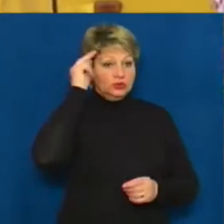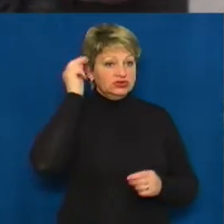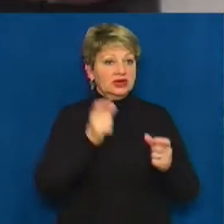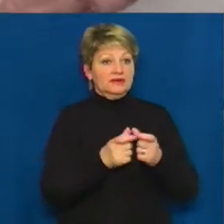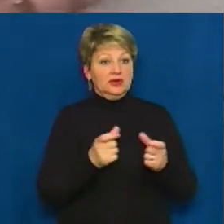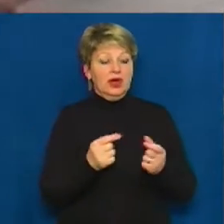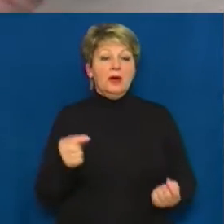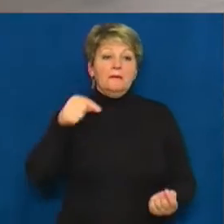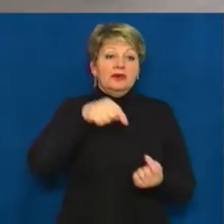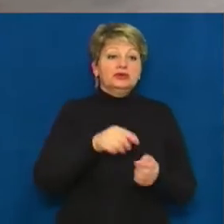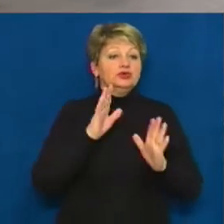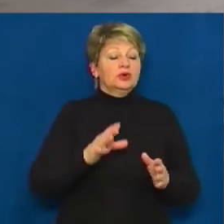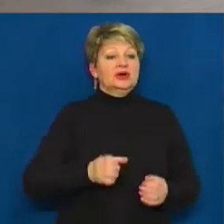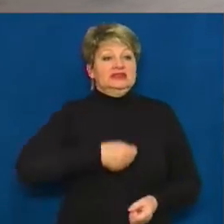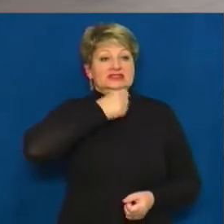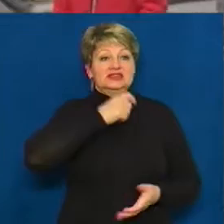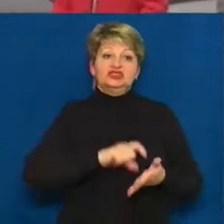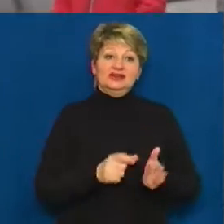підходить тільки для старшокласників.